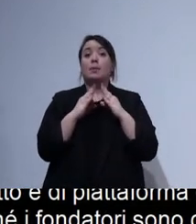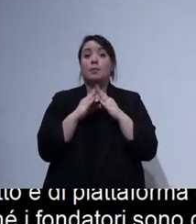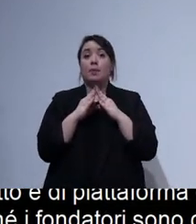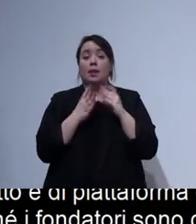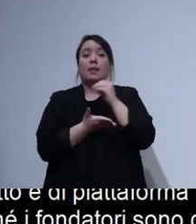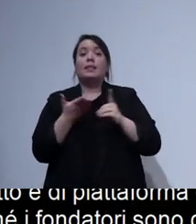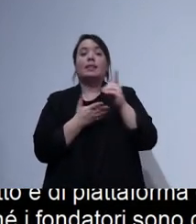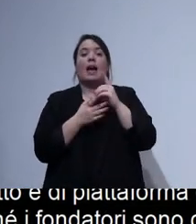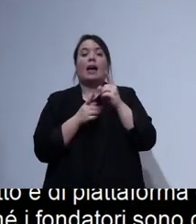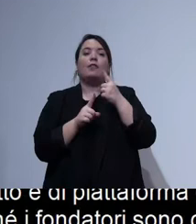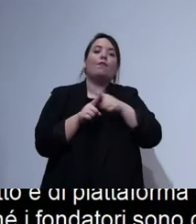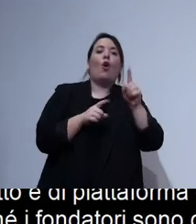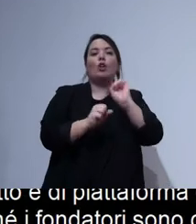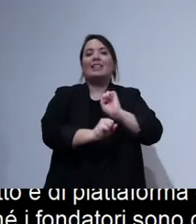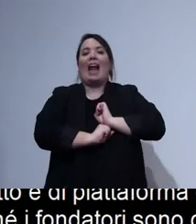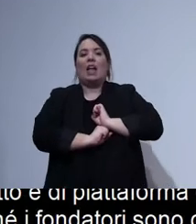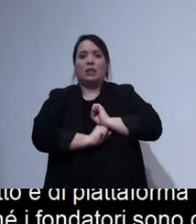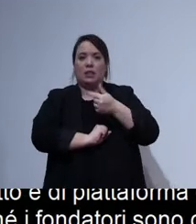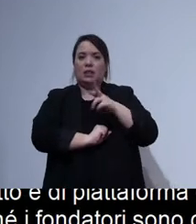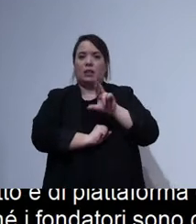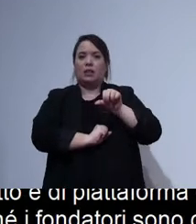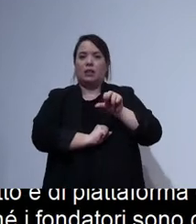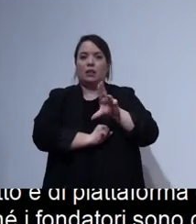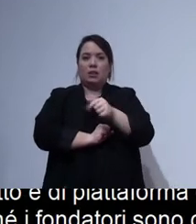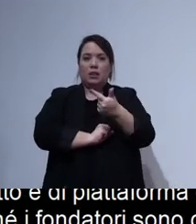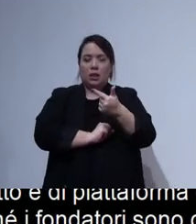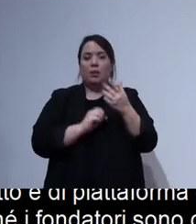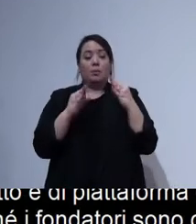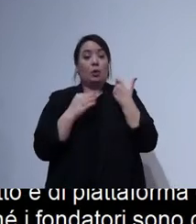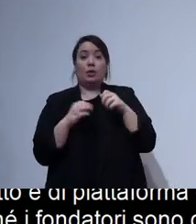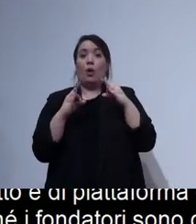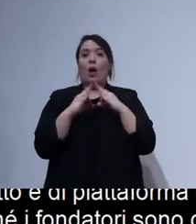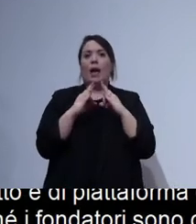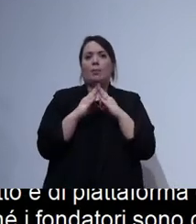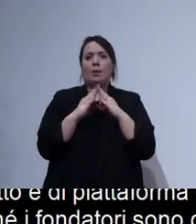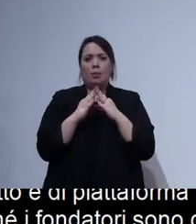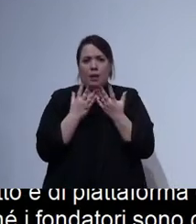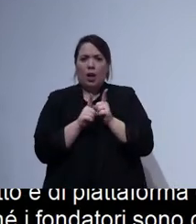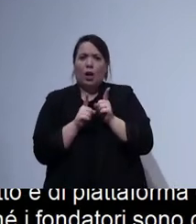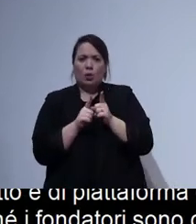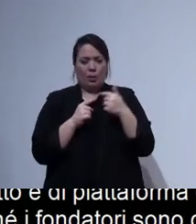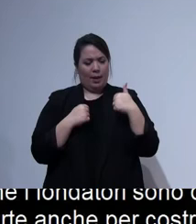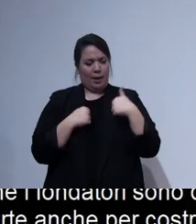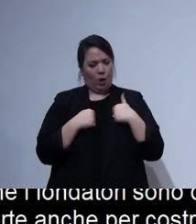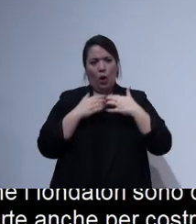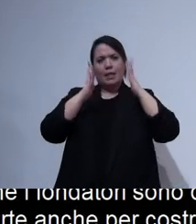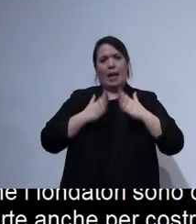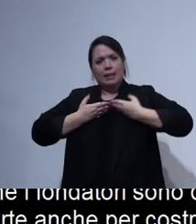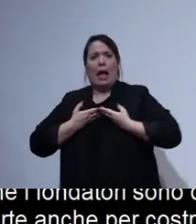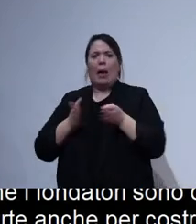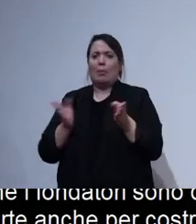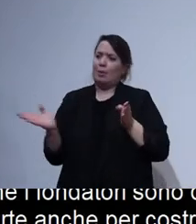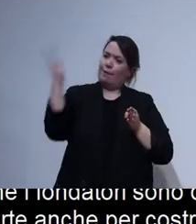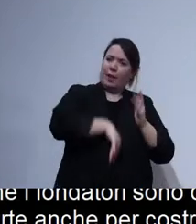trust. Airbnb è un'azienda che invita le persone ad entrare in casa di altre persone e passare la notte. un concetto che